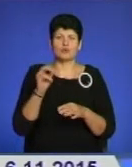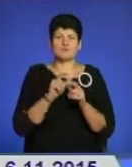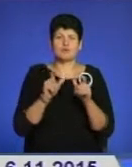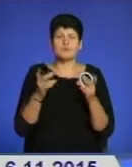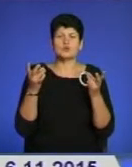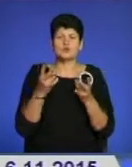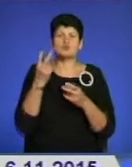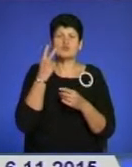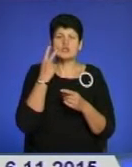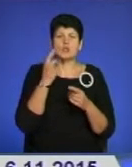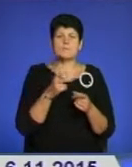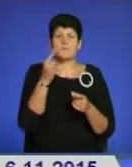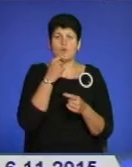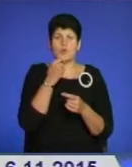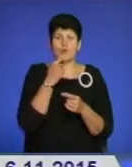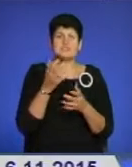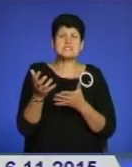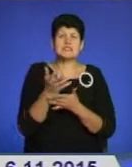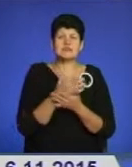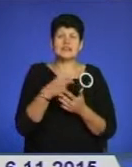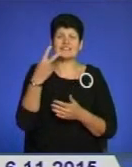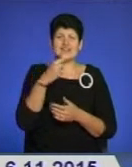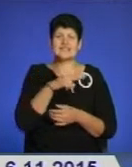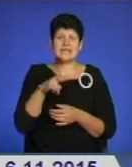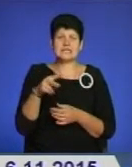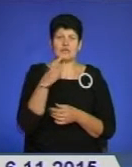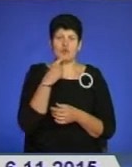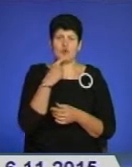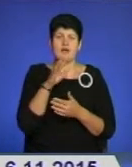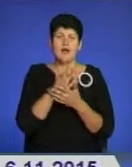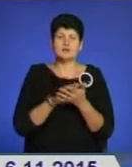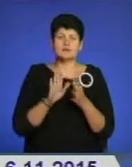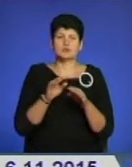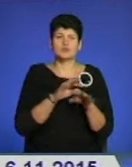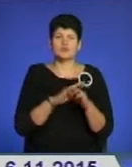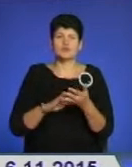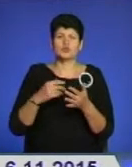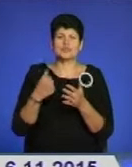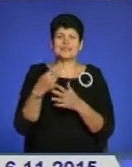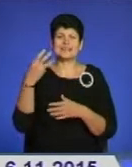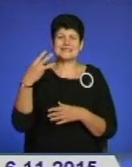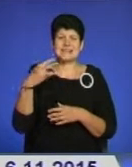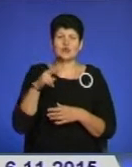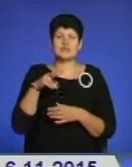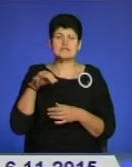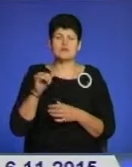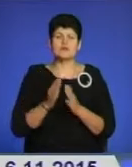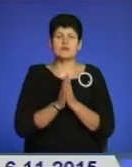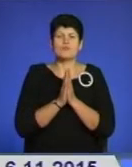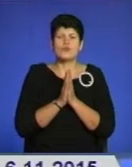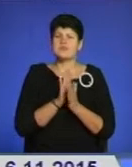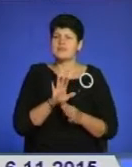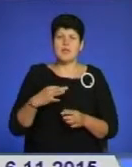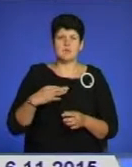потребують постійного переливання крові, зібрали майже 20 літрів крові. Акція триватиме до 30 листопада. Організатори закликають небайдужих